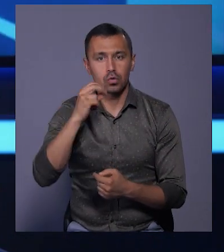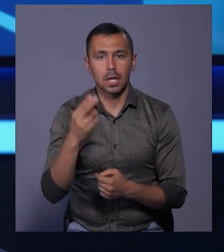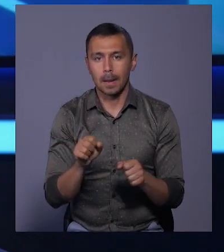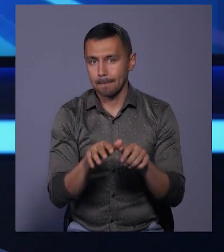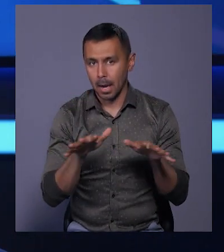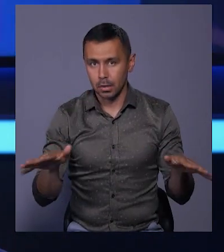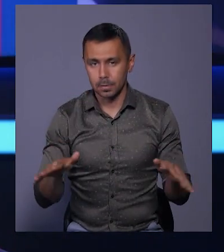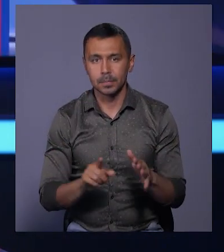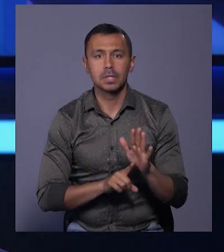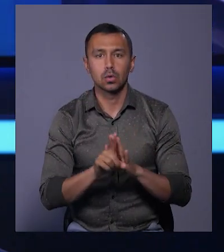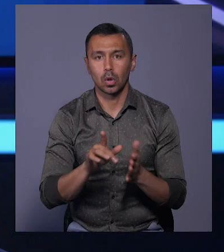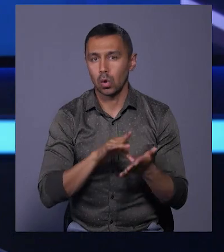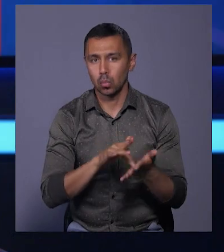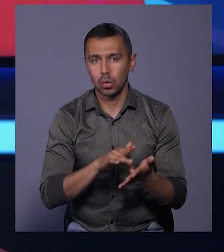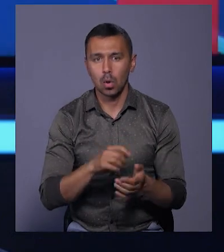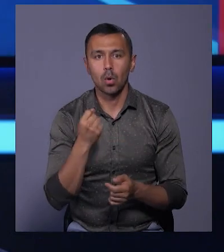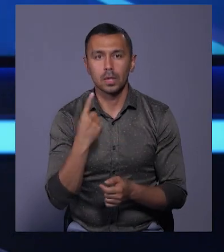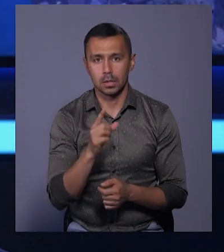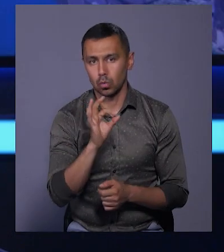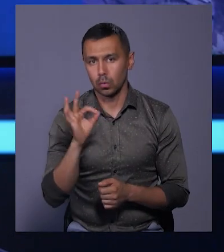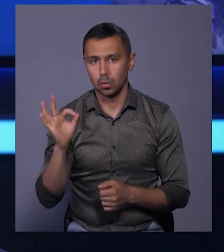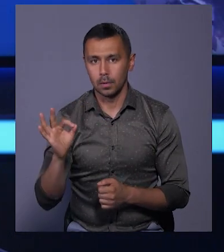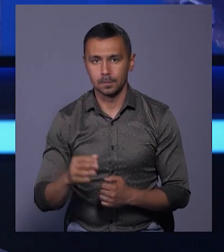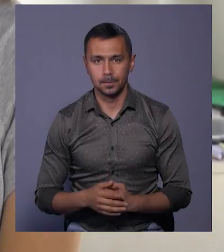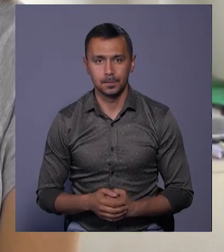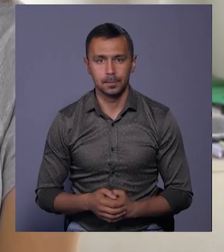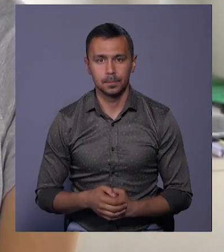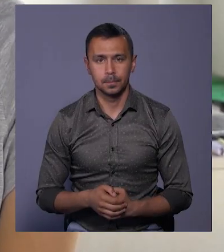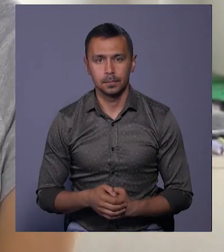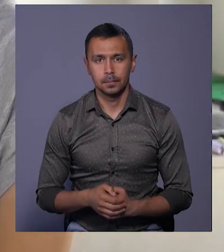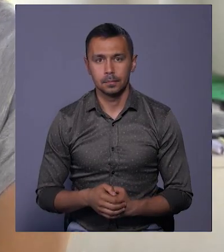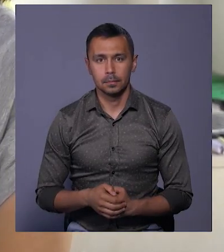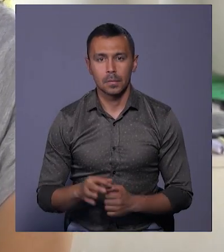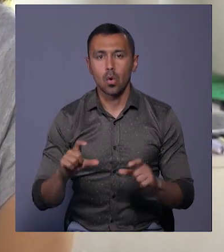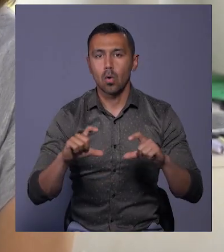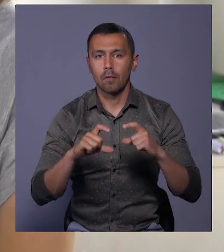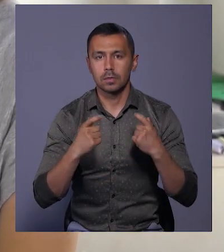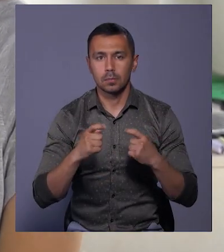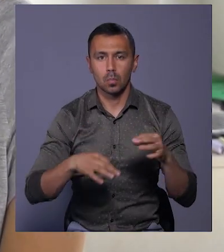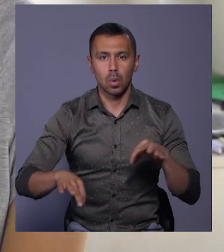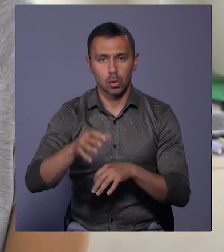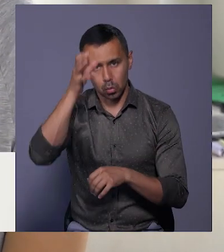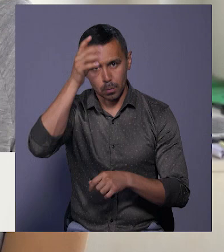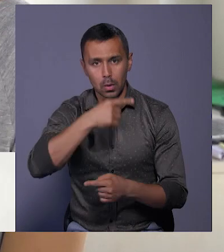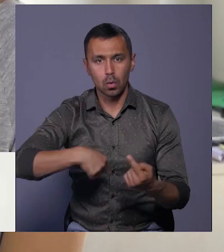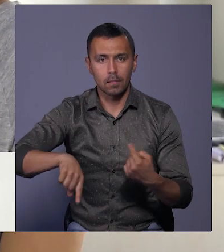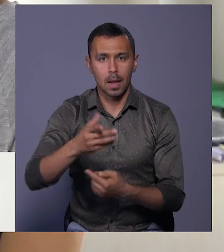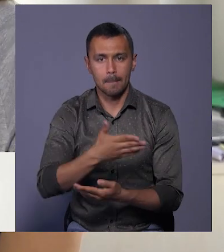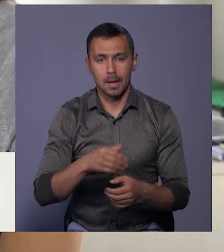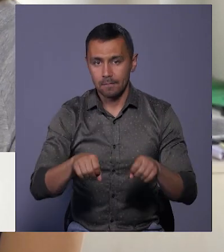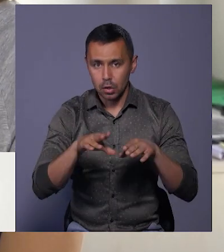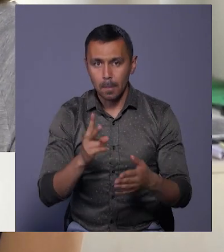мережах. Стартує тур об 11-й годині. Офісом проєкту розумного довкілля Хмельницького ми вирішили